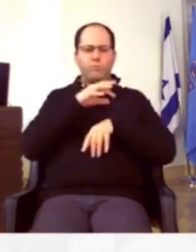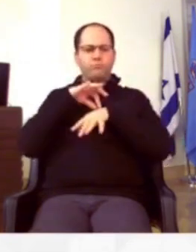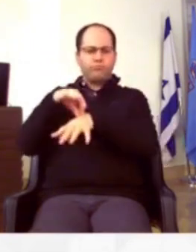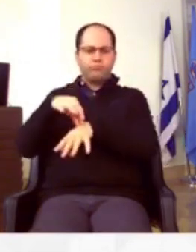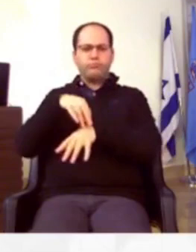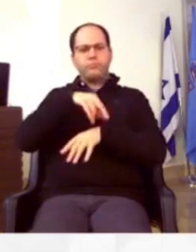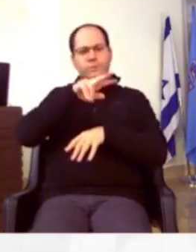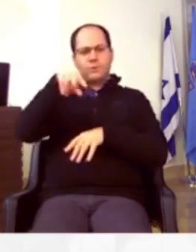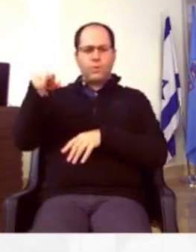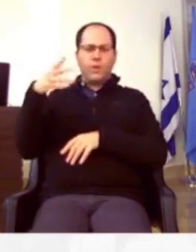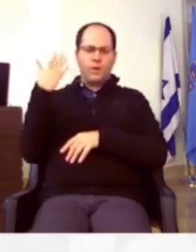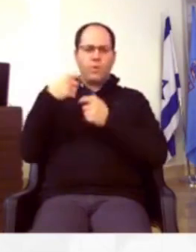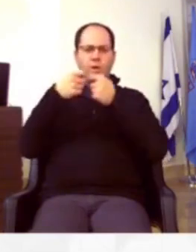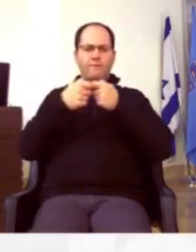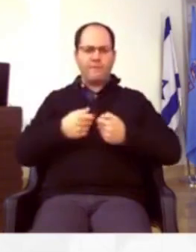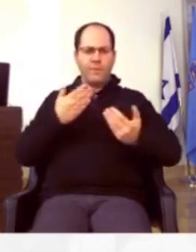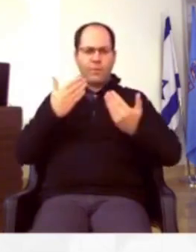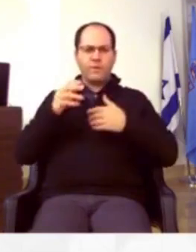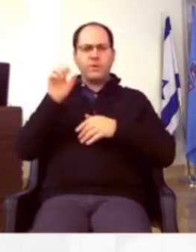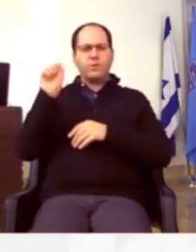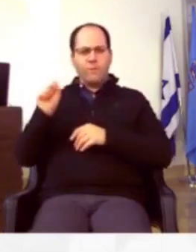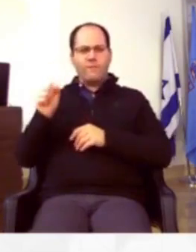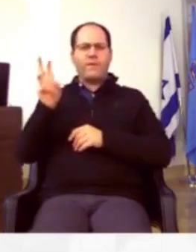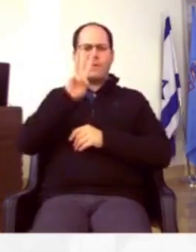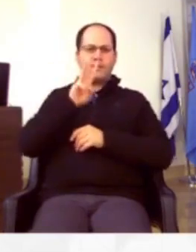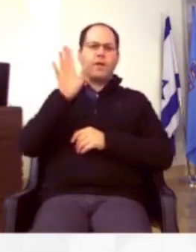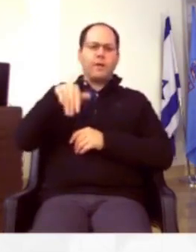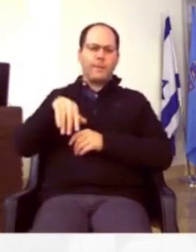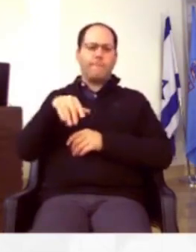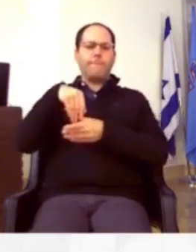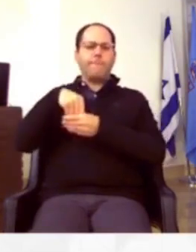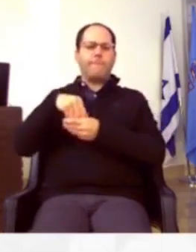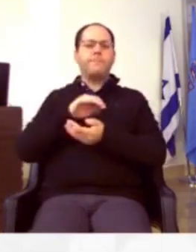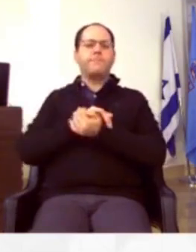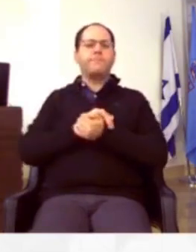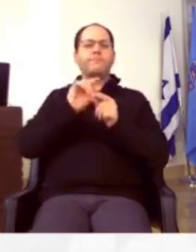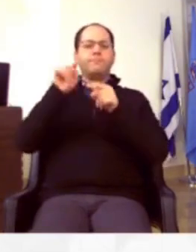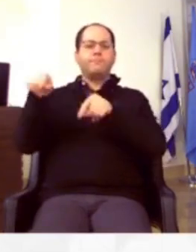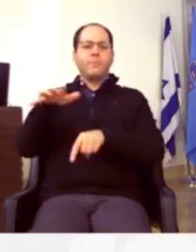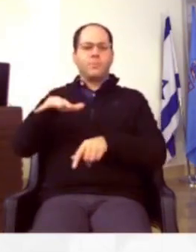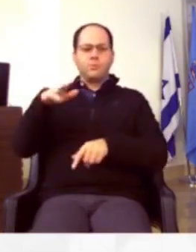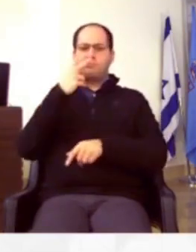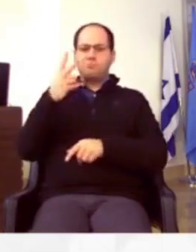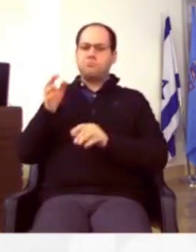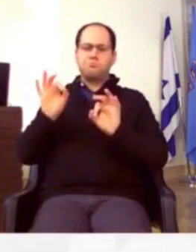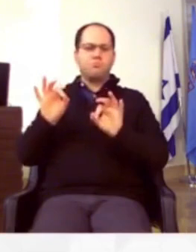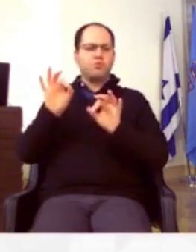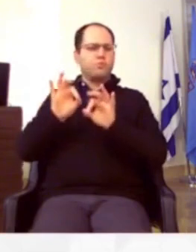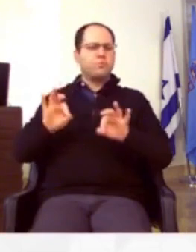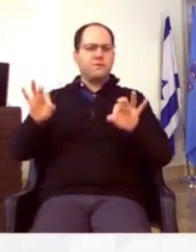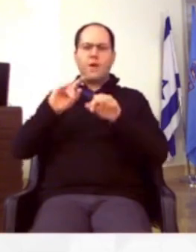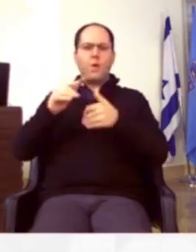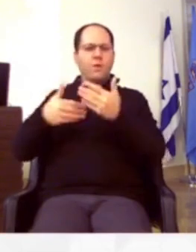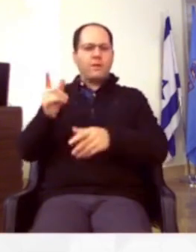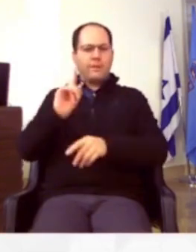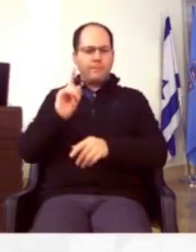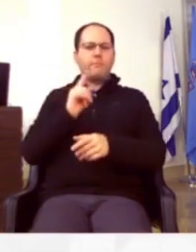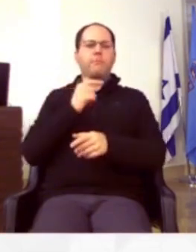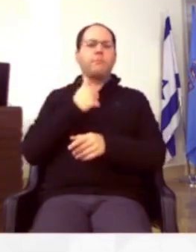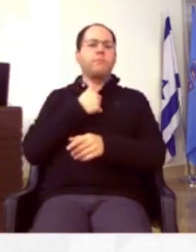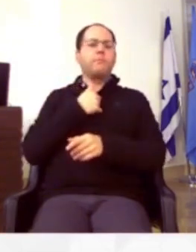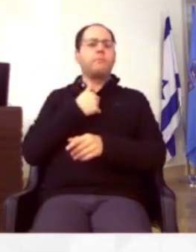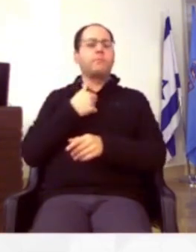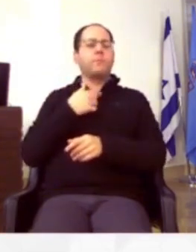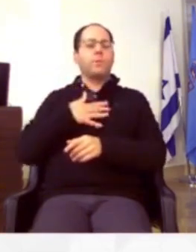לקח אותנו לסיור, הגיעו כמה חברי מועצה, אני זוכר סופי ושרית, הגענו לשטח, ראינו ששום דבר באמת לא זז, אני